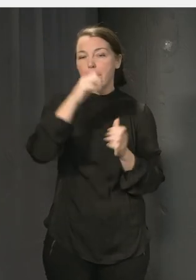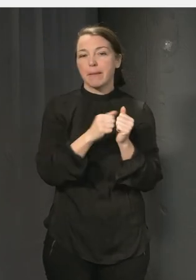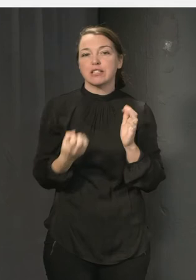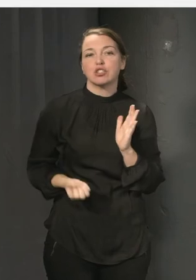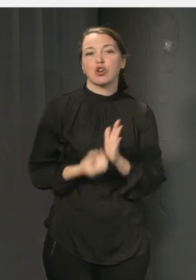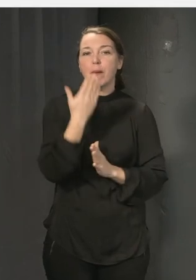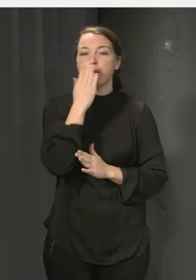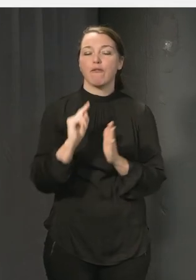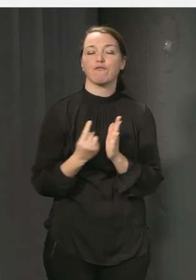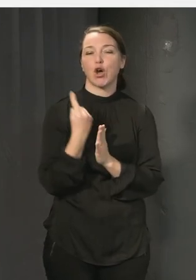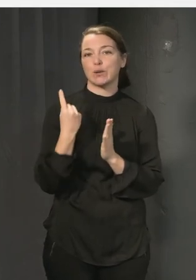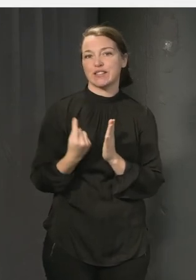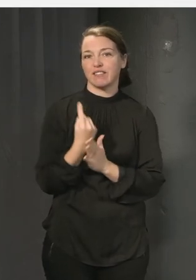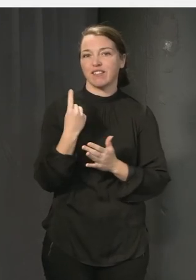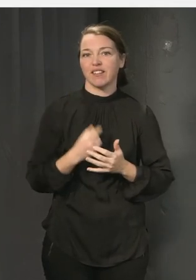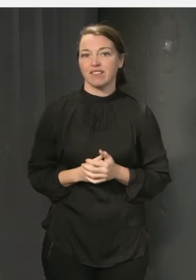förutsättningar